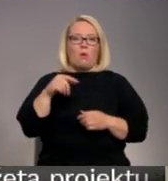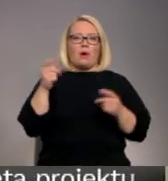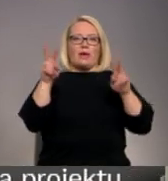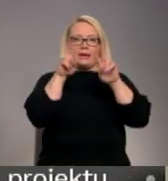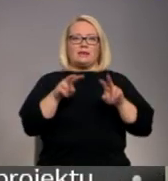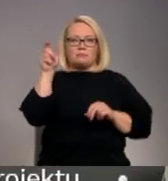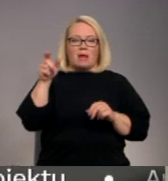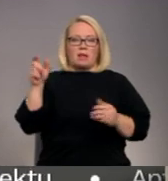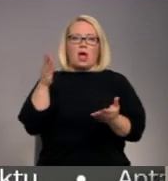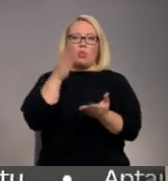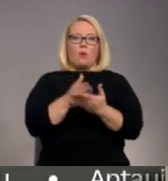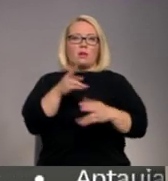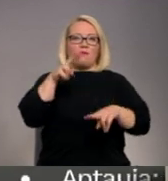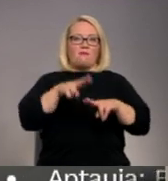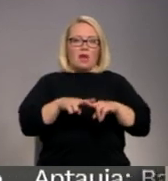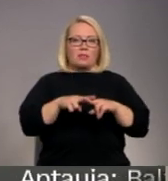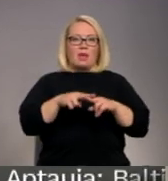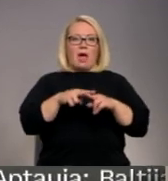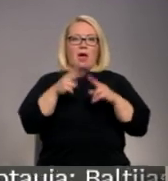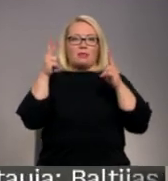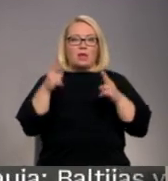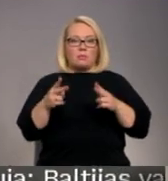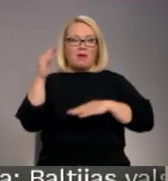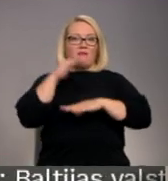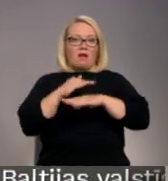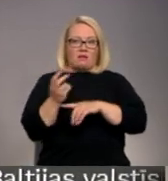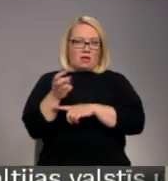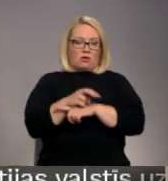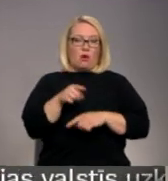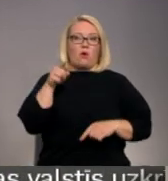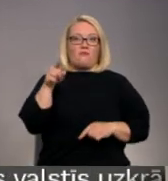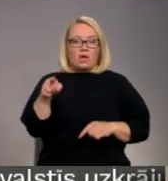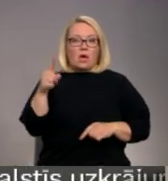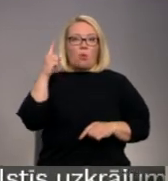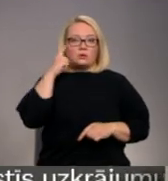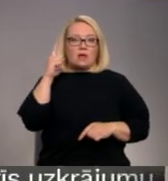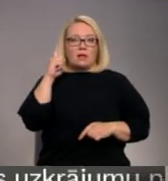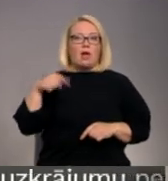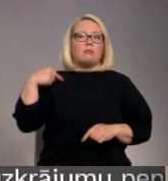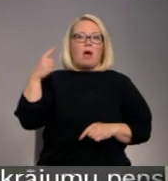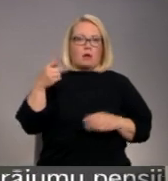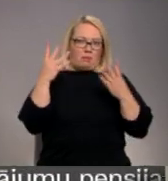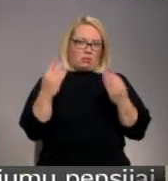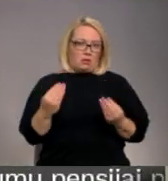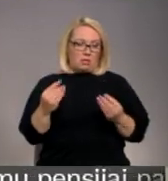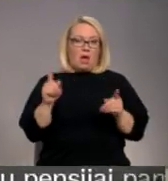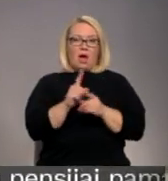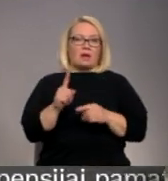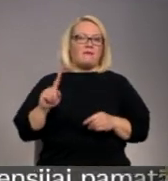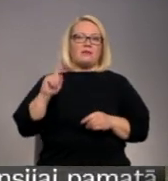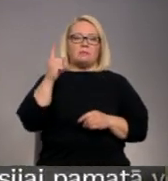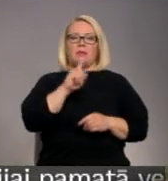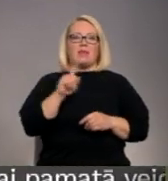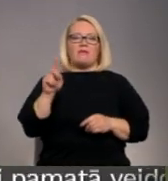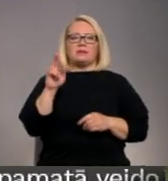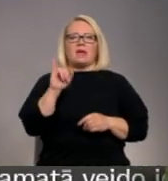notikuma vietā negadījuma vakarā nemaz neieradās, jo viņu par notikušo uzināja tikai nākamajā dienā. Arī vispirms nenoja ar